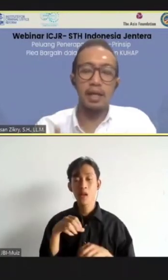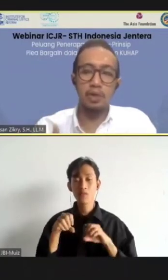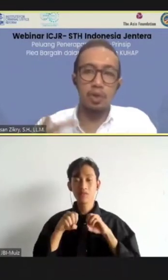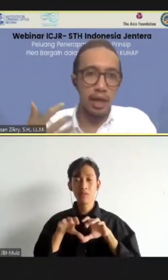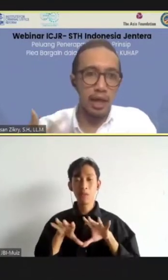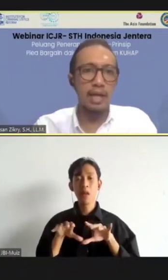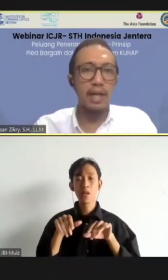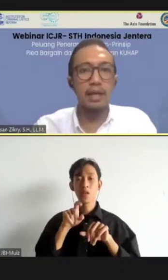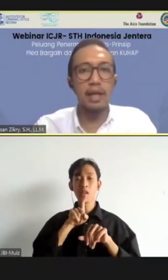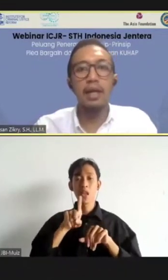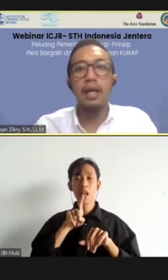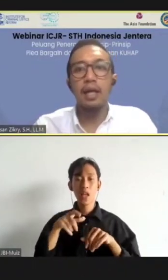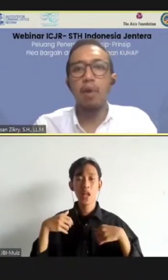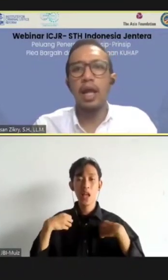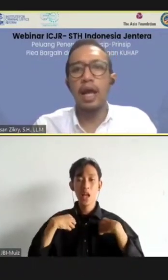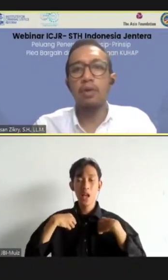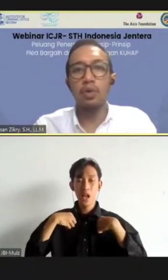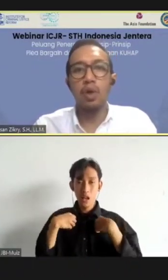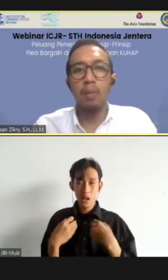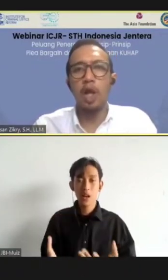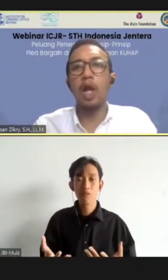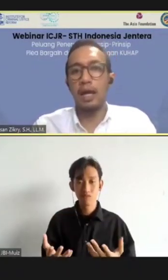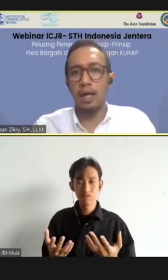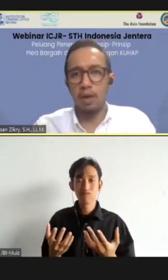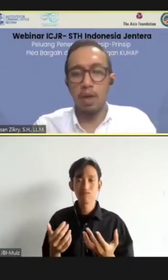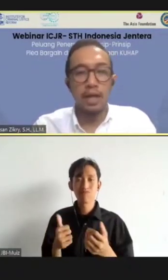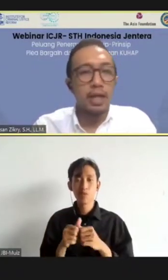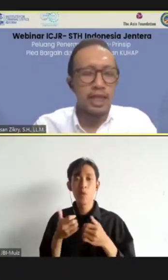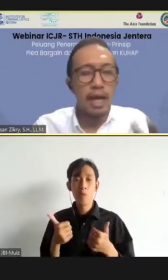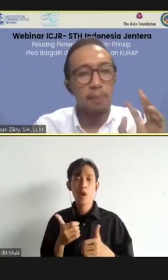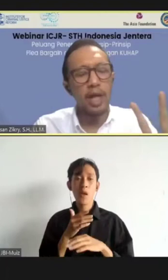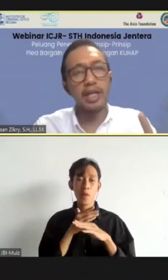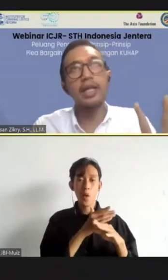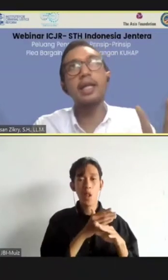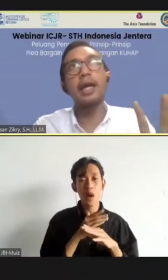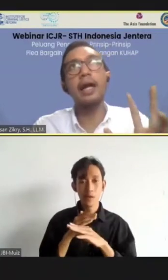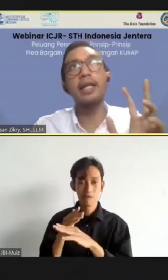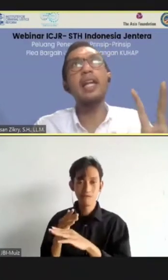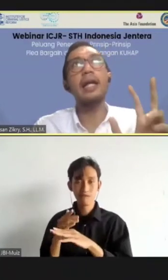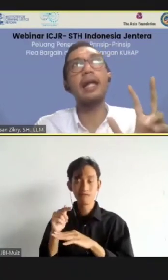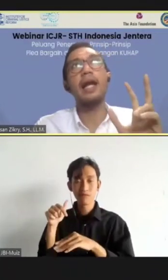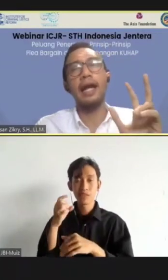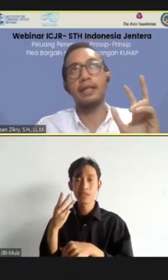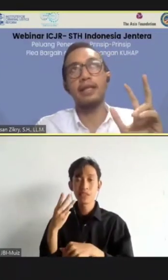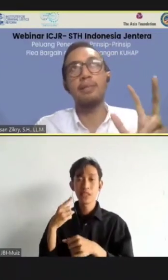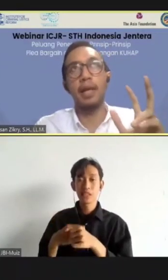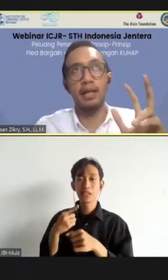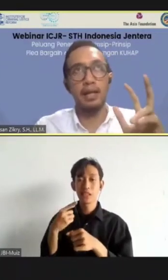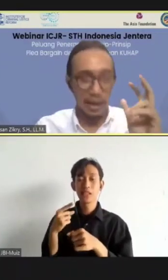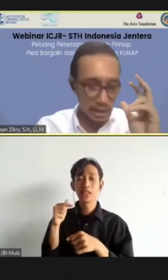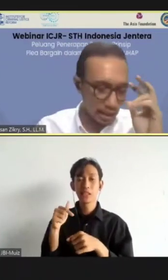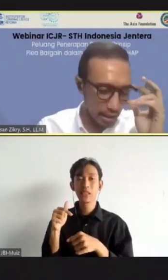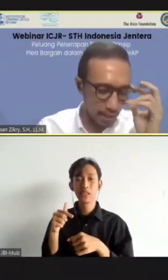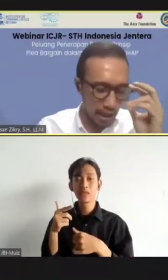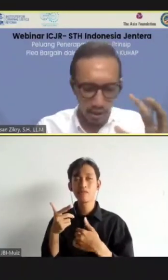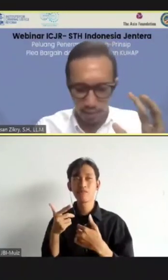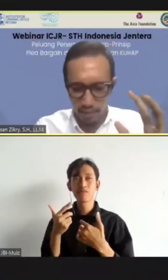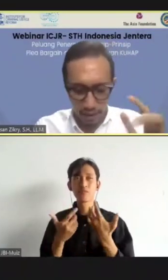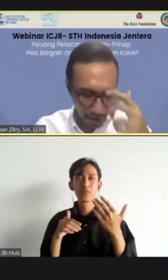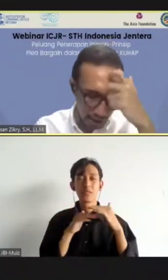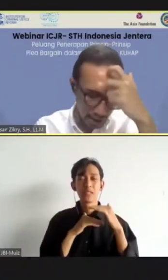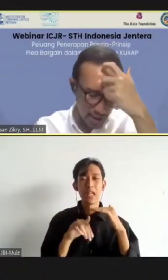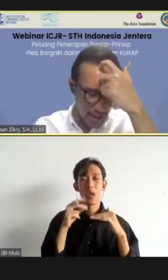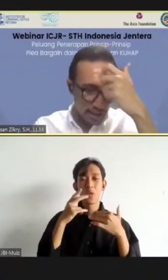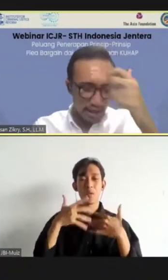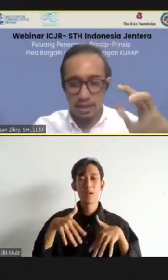menanyakan kesuka-relaannya, dan kebolehan untuk menolak keraguan. Tiga poin ini, ini adalah esensi paling dasar dari praktik